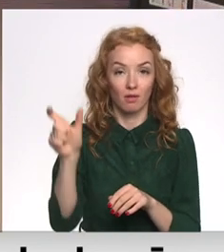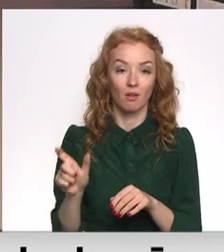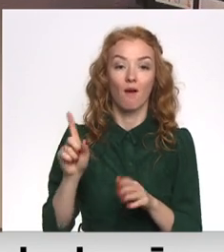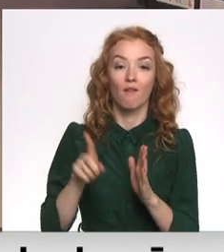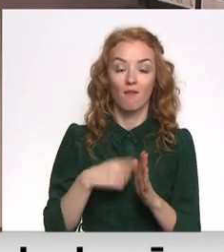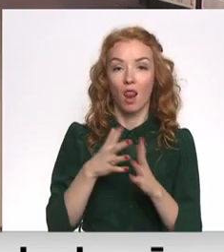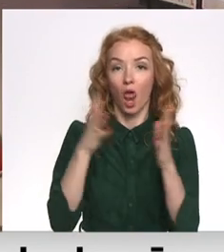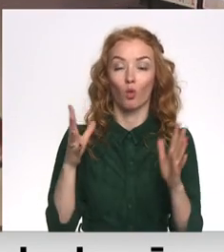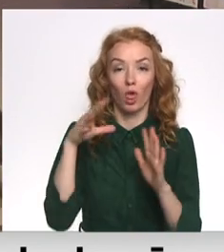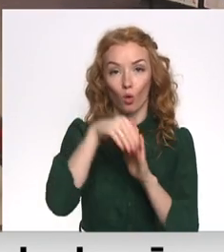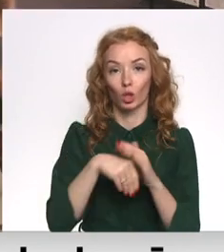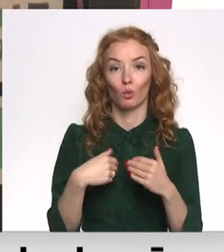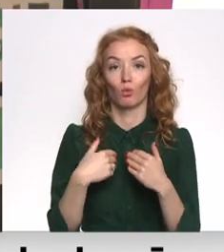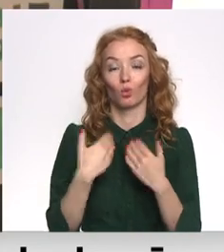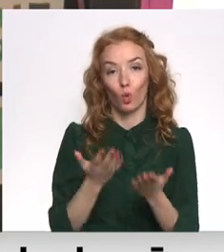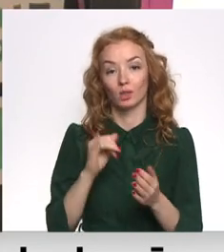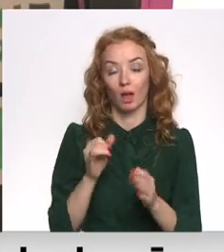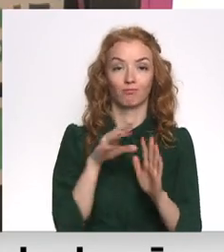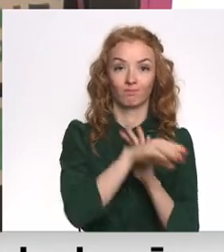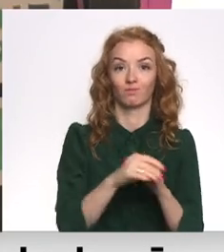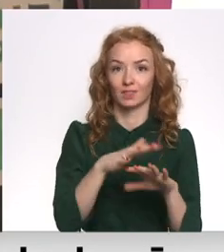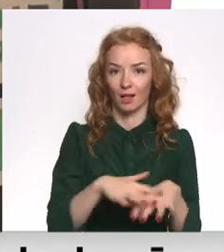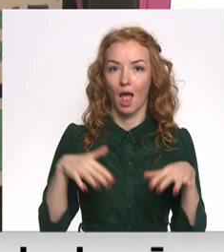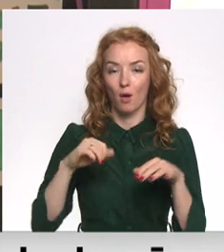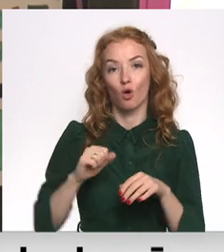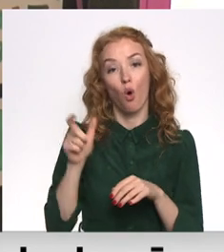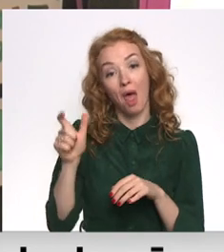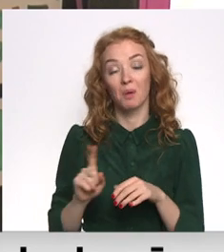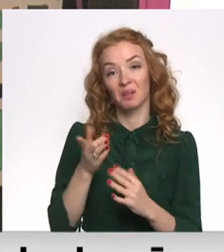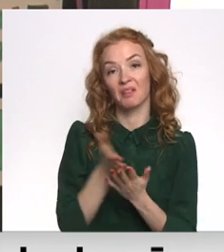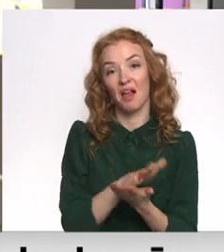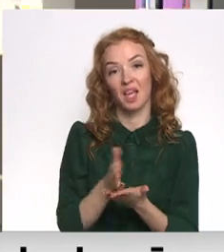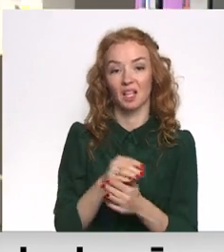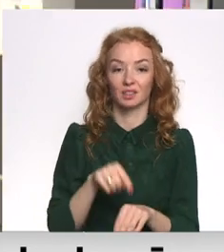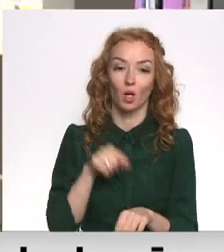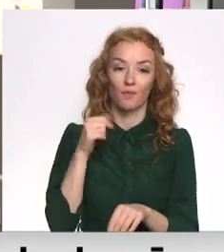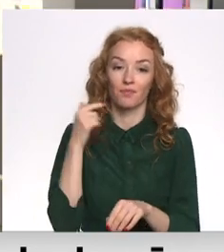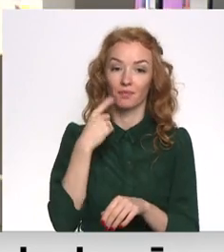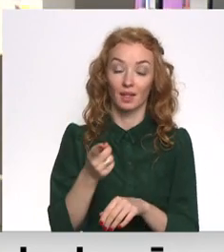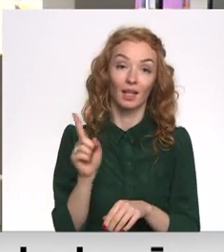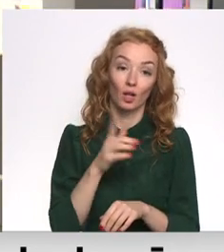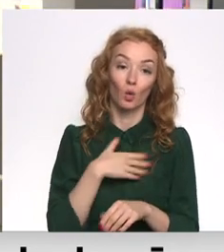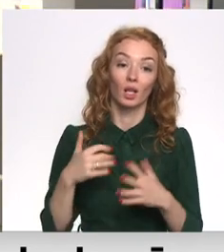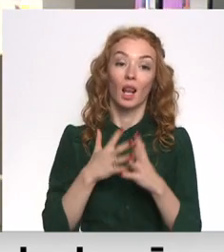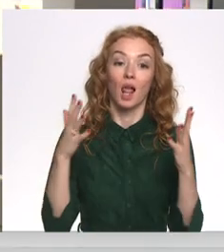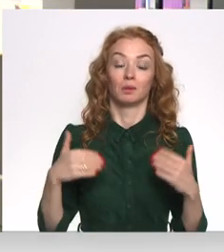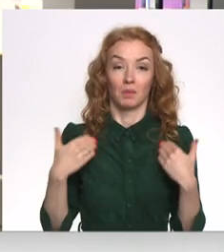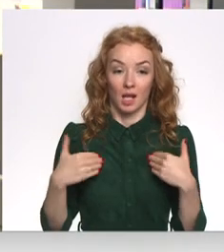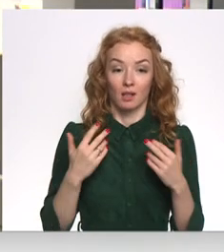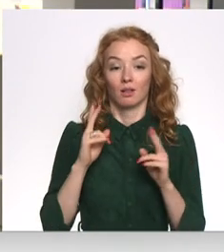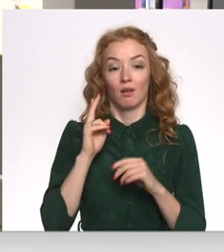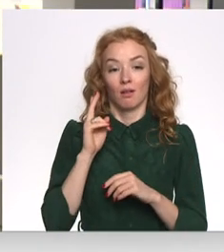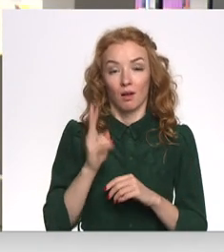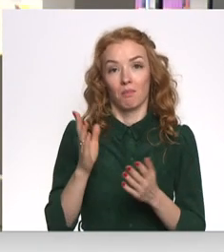lielāku iegūdījumu varētu dot saimā. Kolēģiem par to esot divajādas sajūtas. No vienas puses ir ļoti liels prieks par to, ka